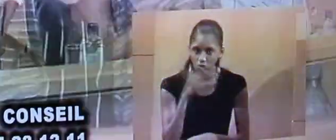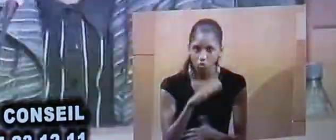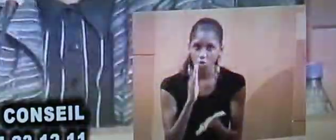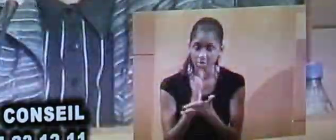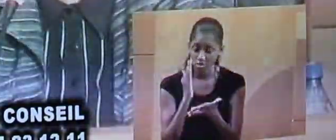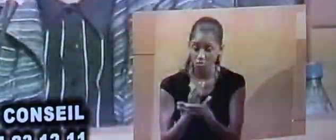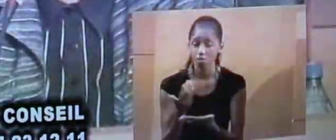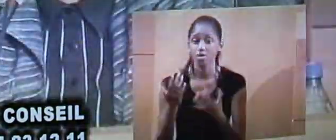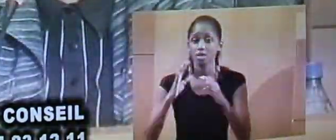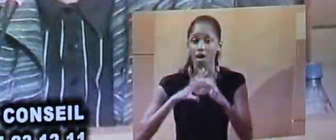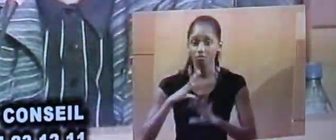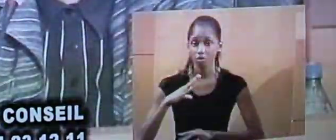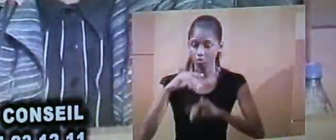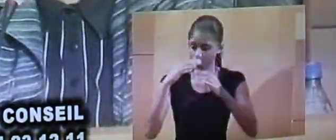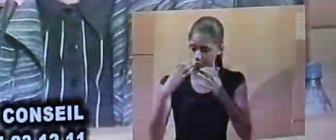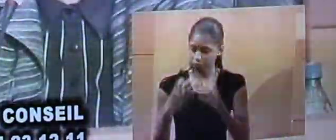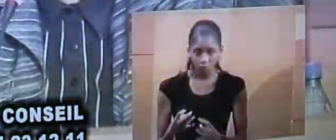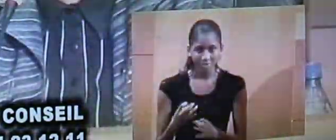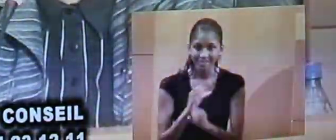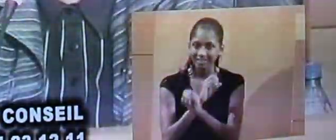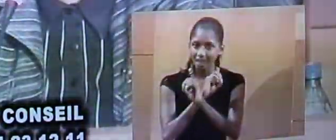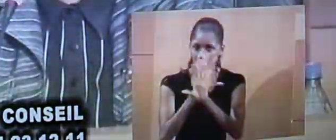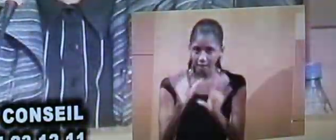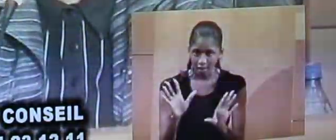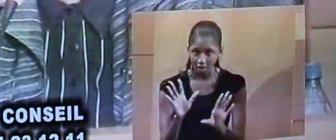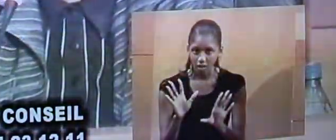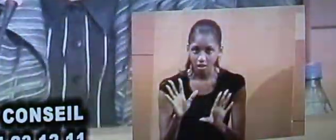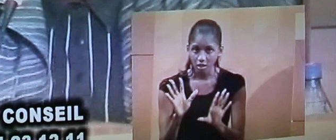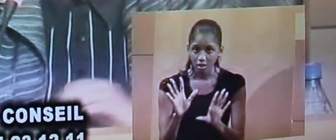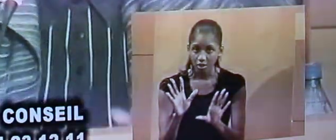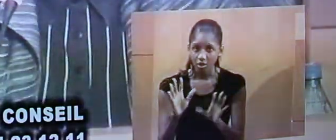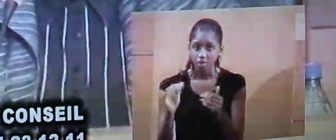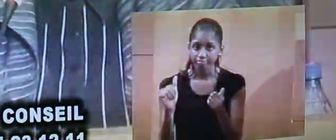a une volonté manifeste de nuire.